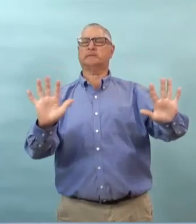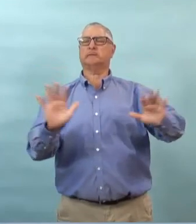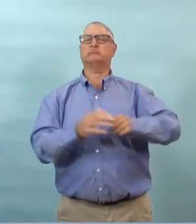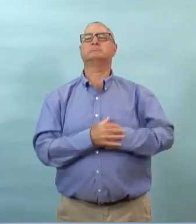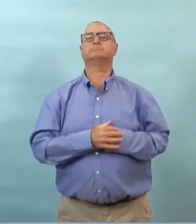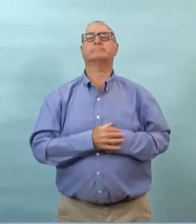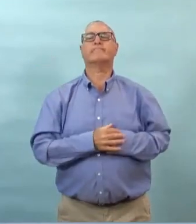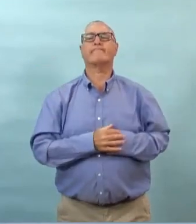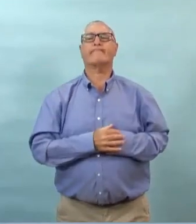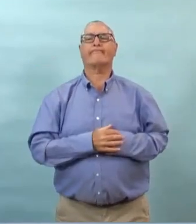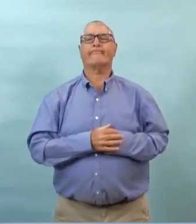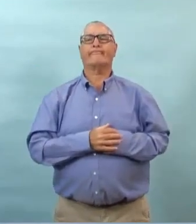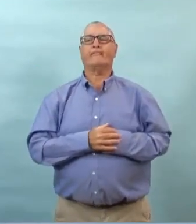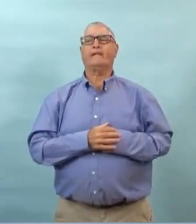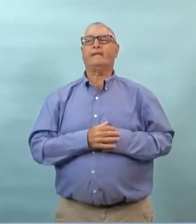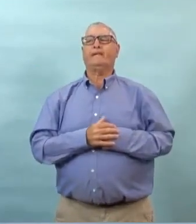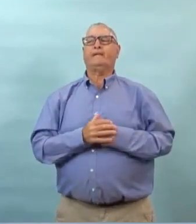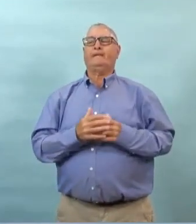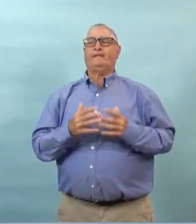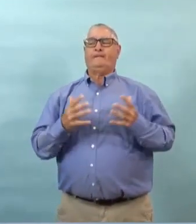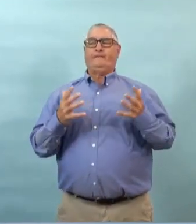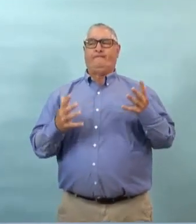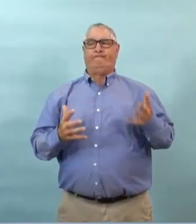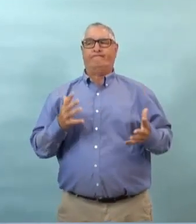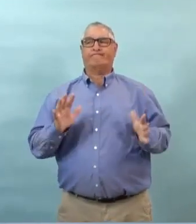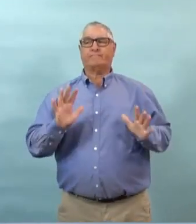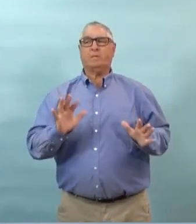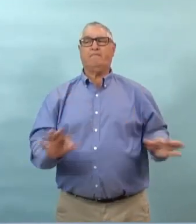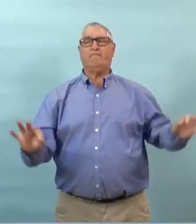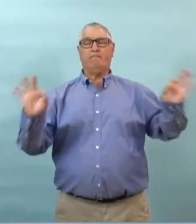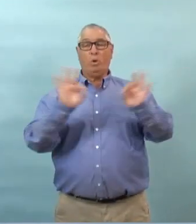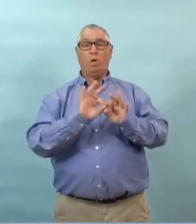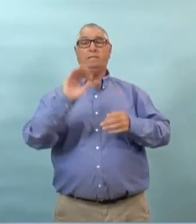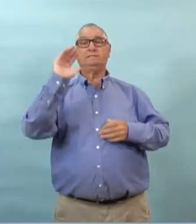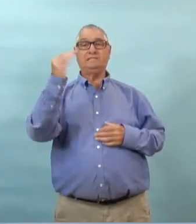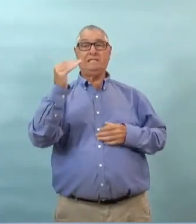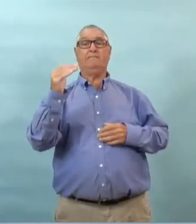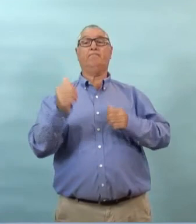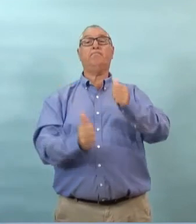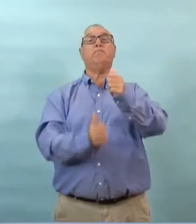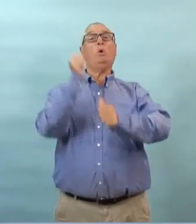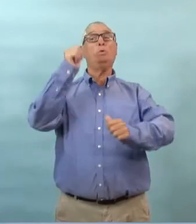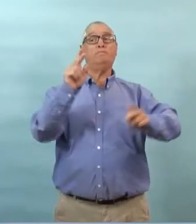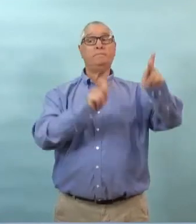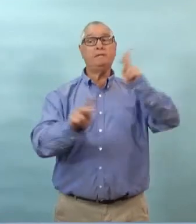c'est difficile de prendre la température de tous les manitobains au même moment mais